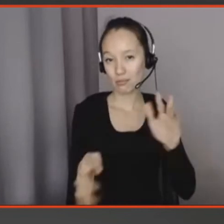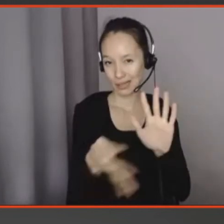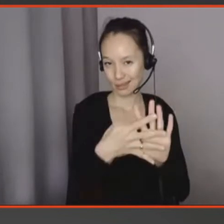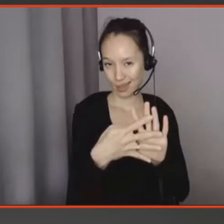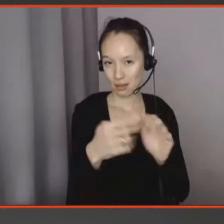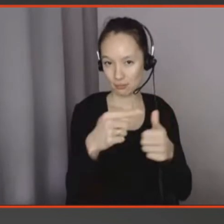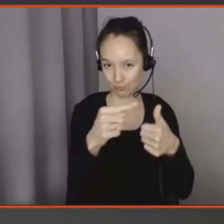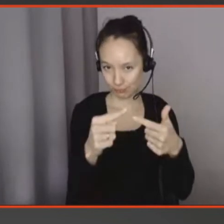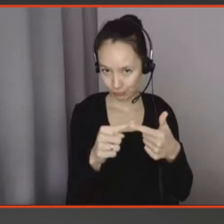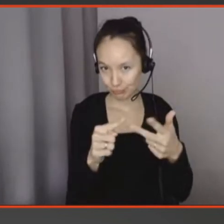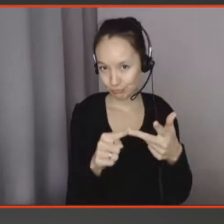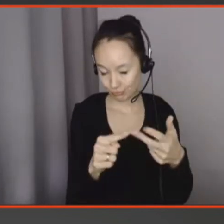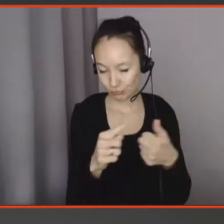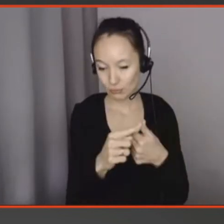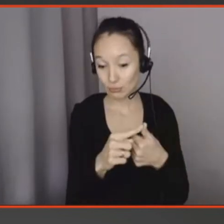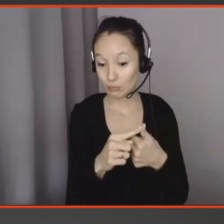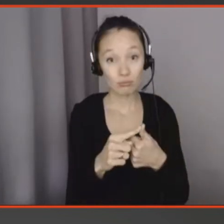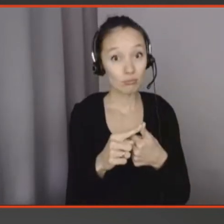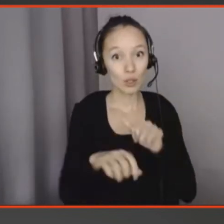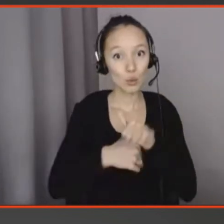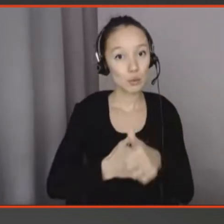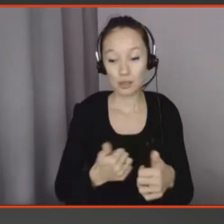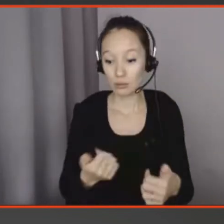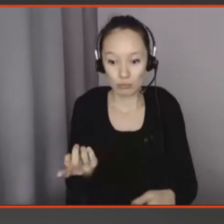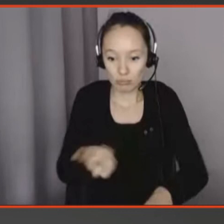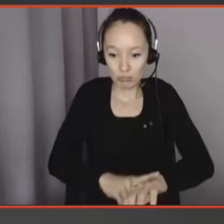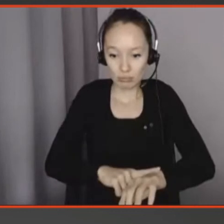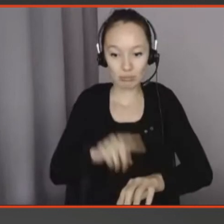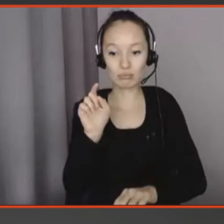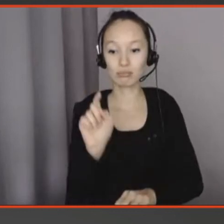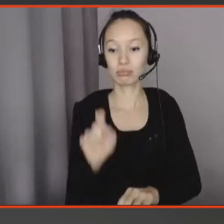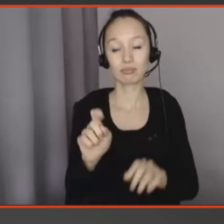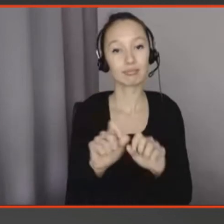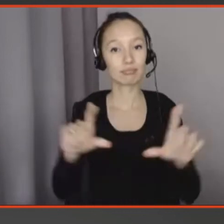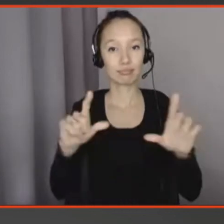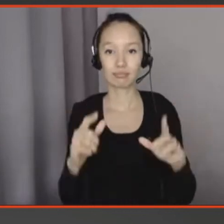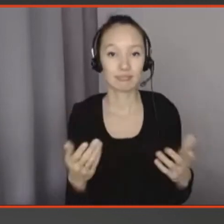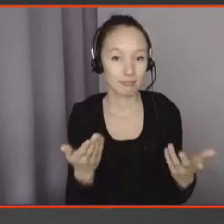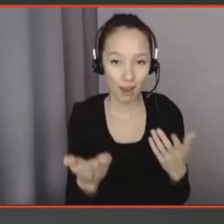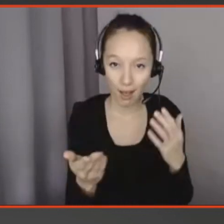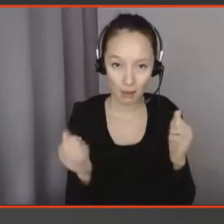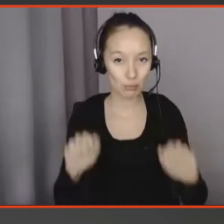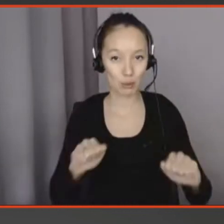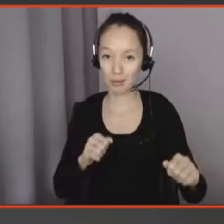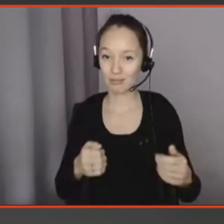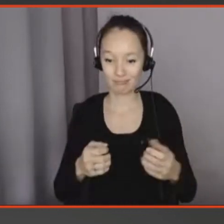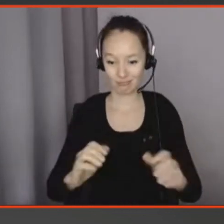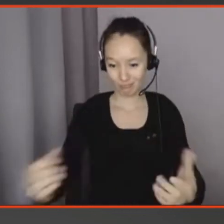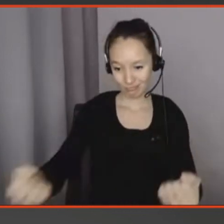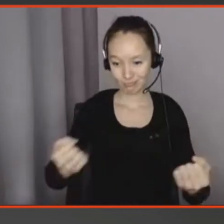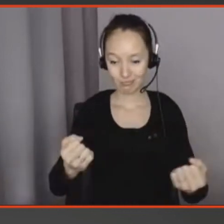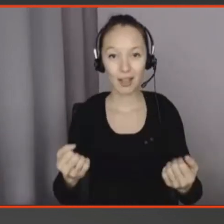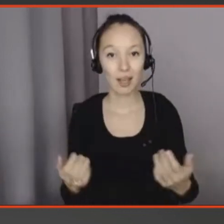devrait être disponible sur demande à tout moment, instantanément quasiment, quand vous avez envie de vous déplacer. Le deuxième, c'est ça devrait être individualisé,